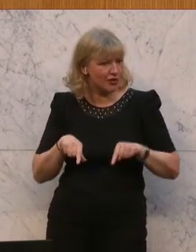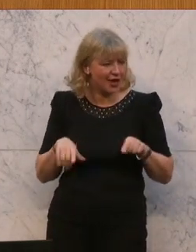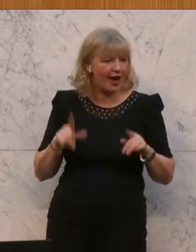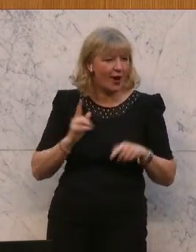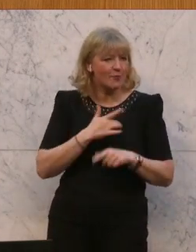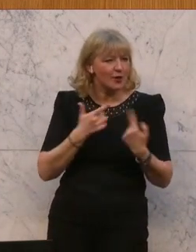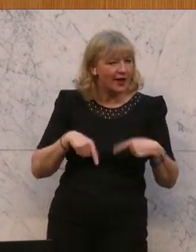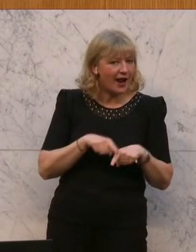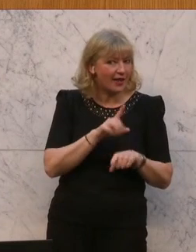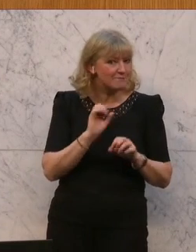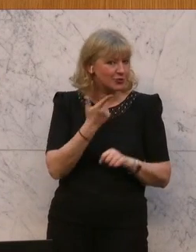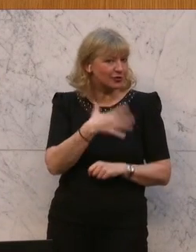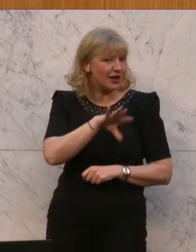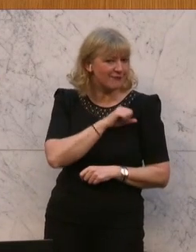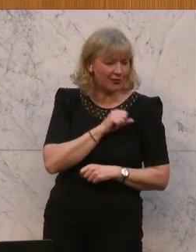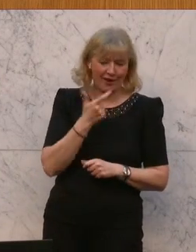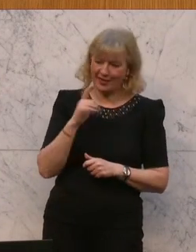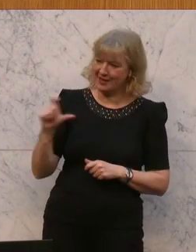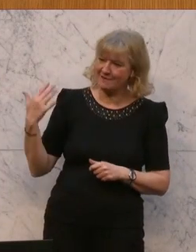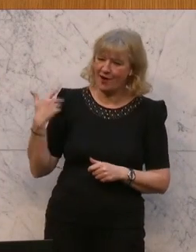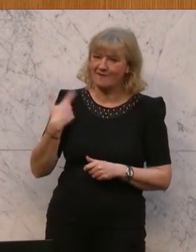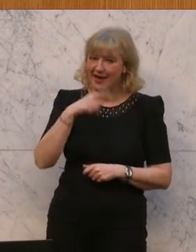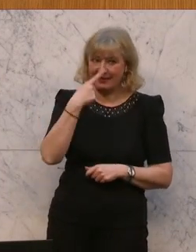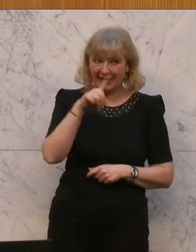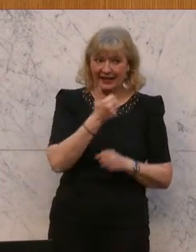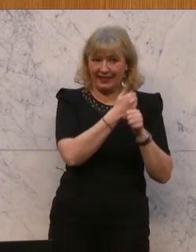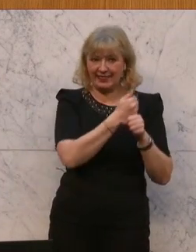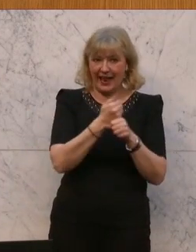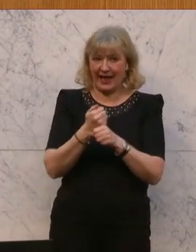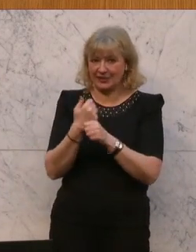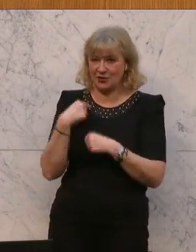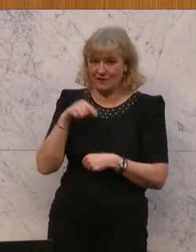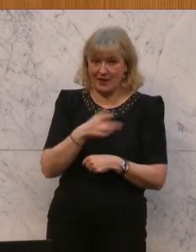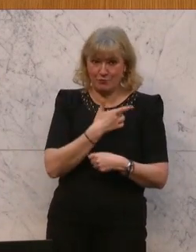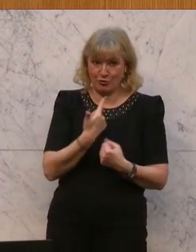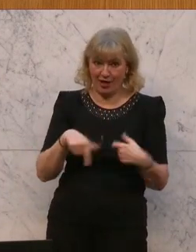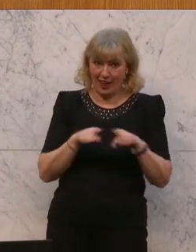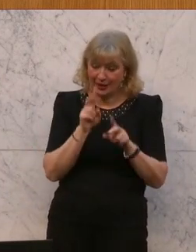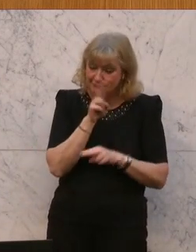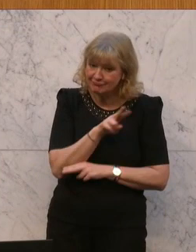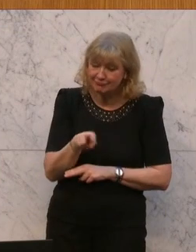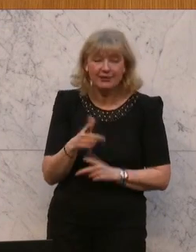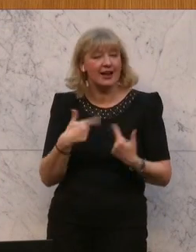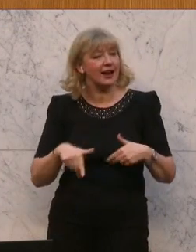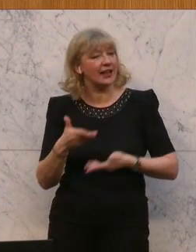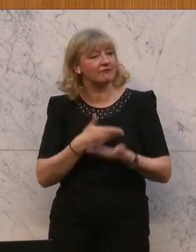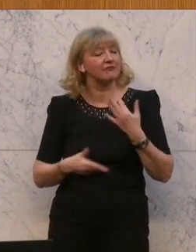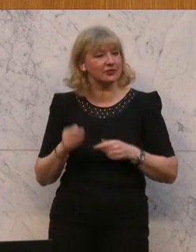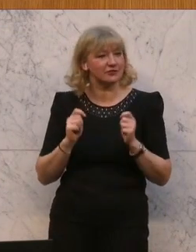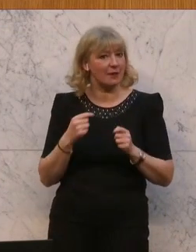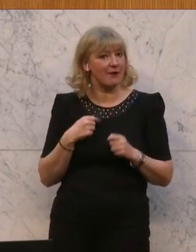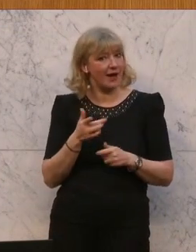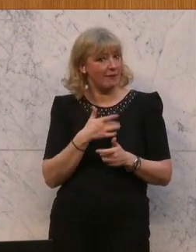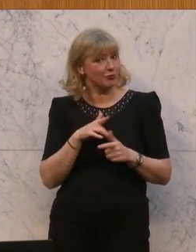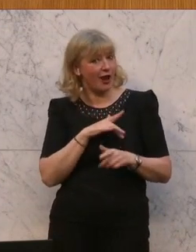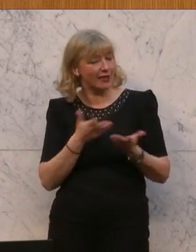Burgenland. Und es war vor einigen Wochen eine thailändische Delegation im Burgenland. Und wir haben sie in der Landwirtschaftskammer im Burgenland begrüßt. Und